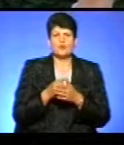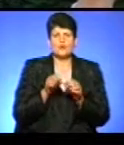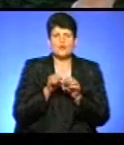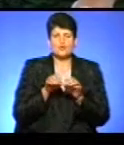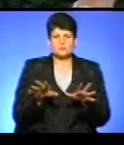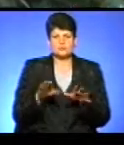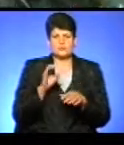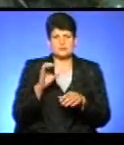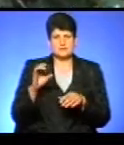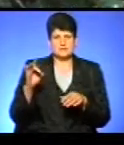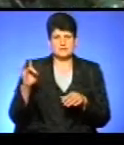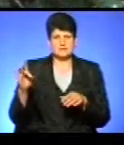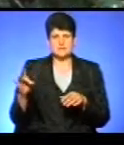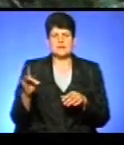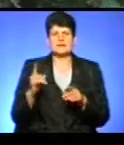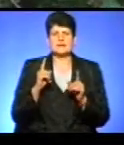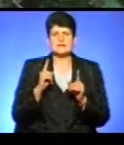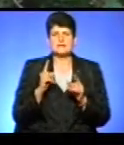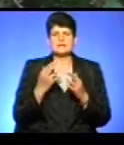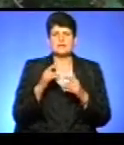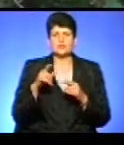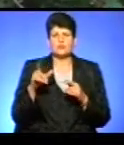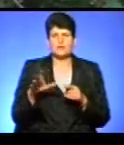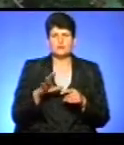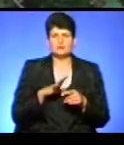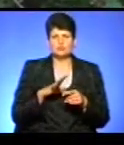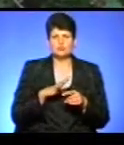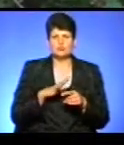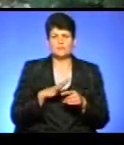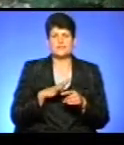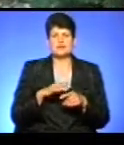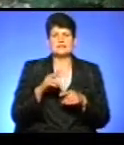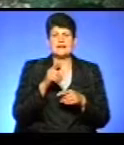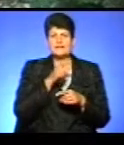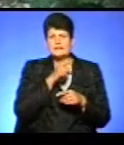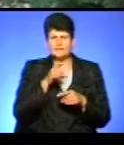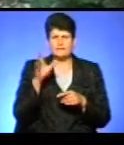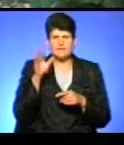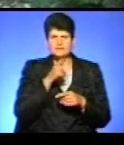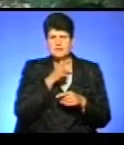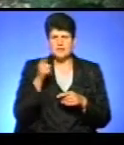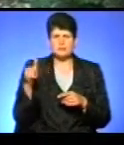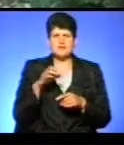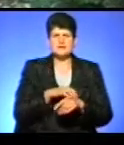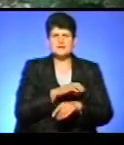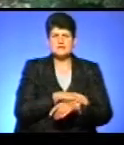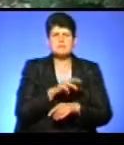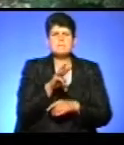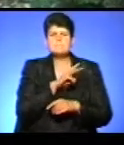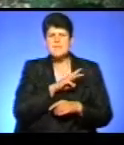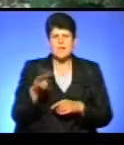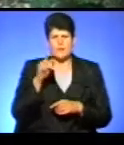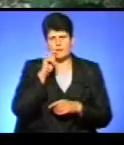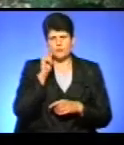кількість жертв узаконеного декретом періоду можна рахувати тисячами. Кількість жертв терору за весь період існування СРСР – мільйонами українців.